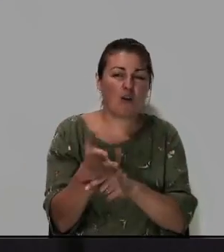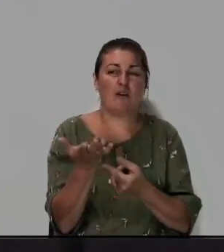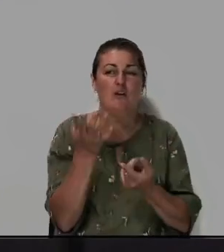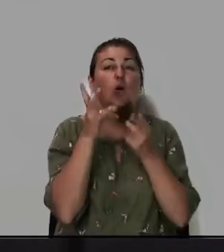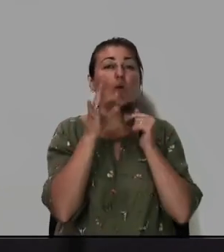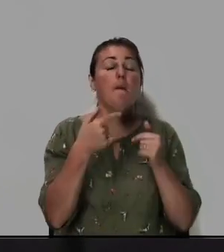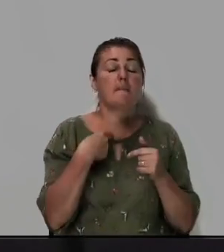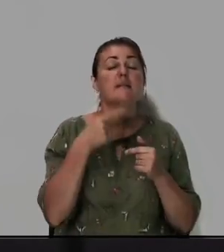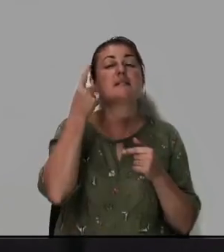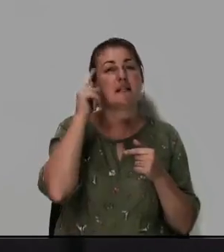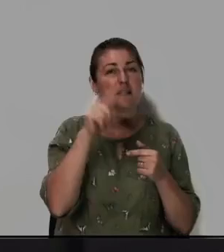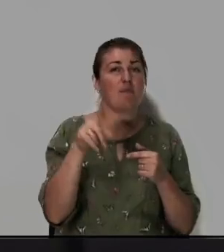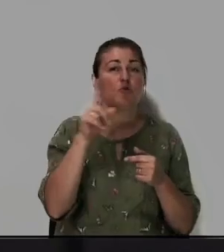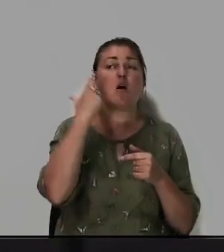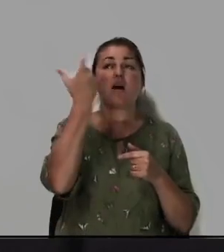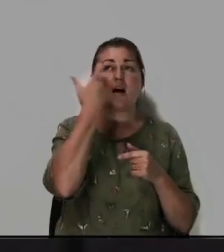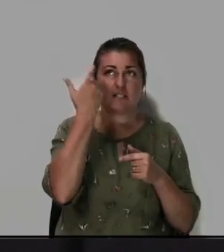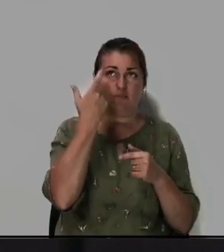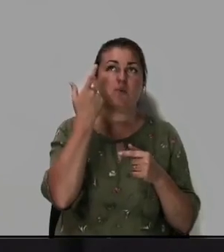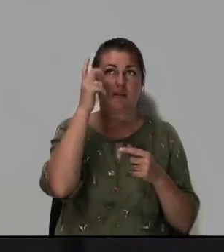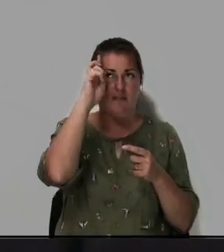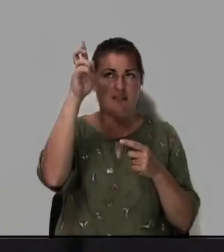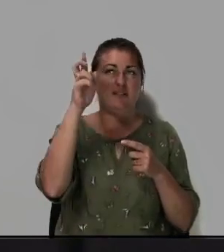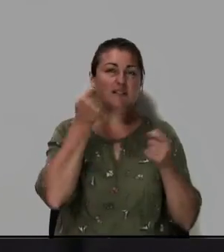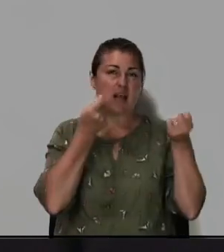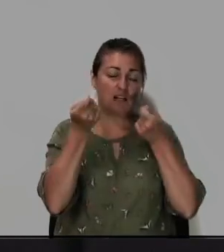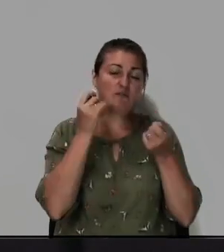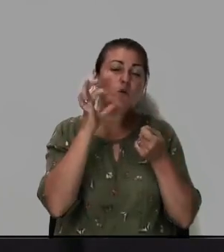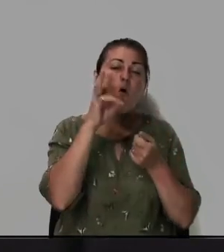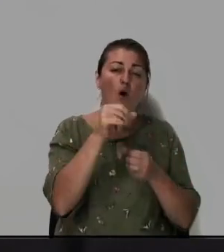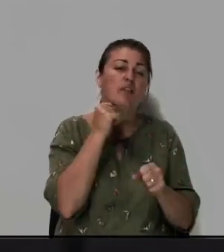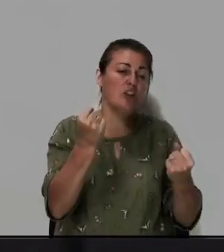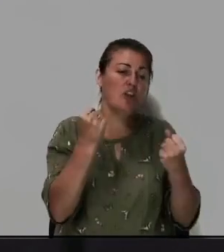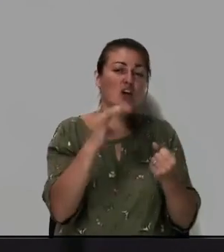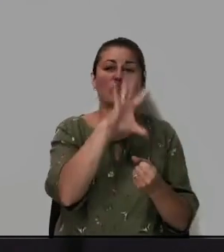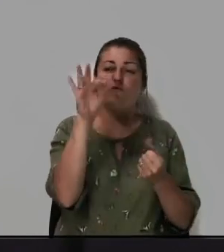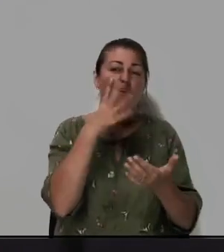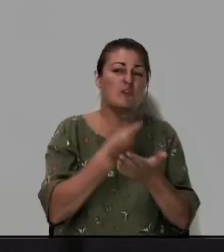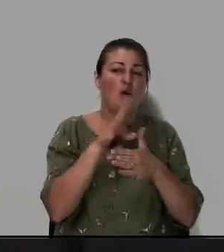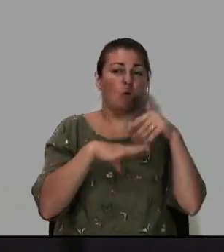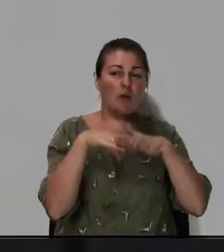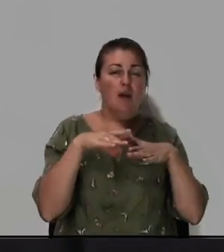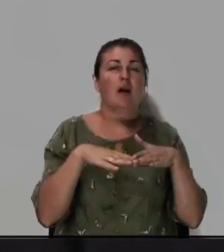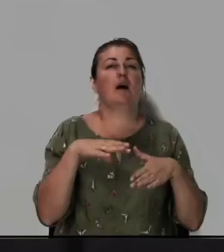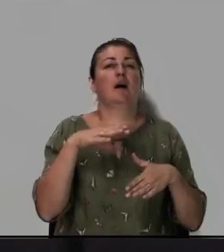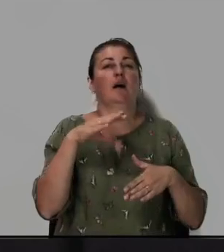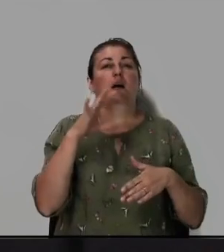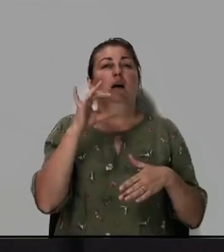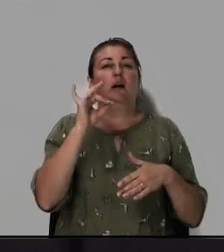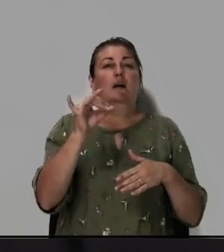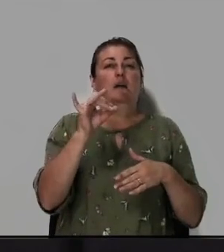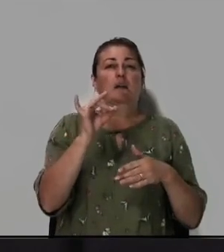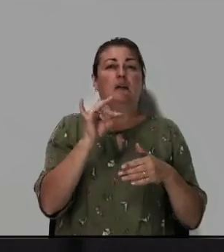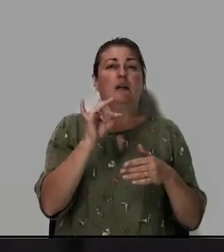мы знаем что Господь царствует Он держит все в своей руке и